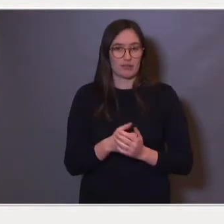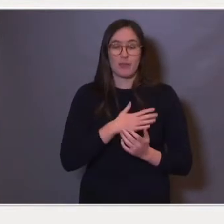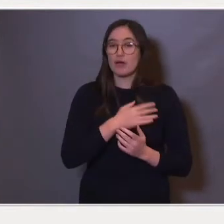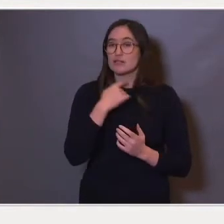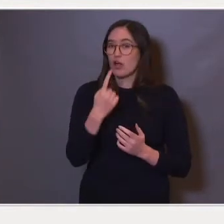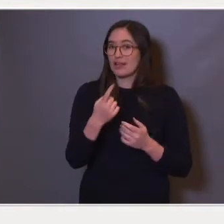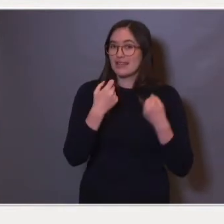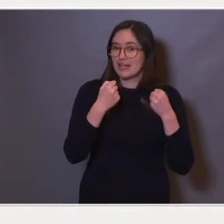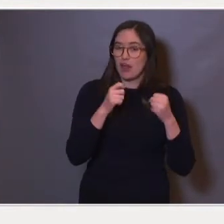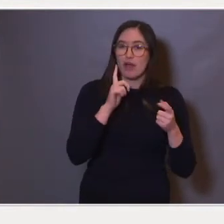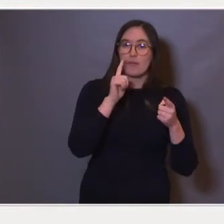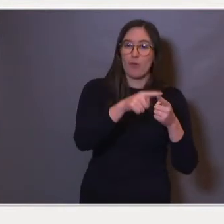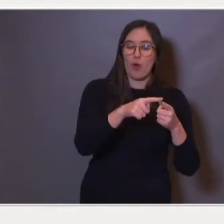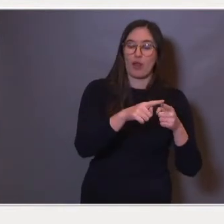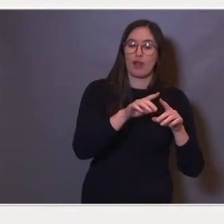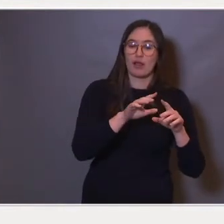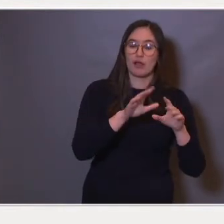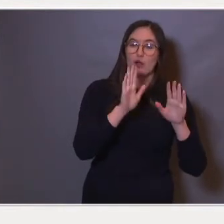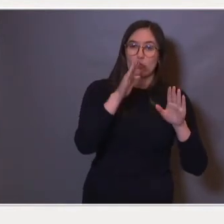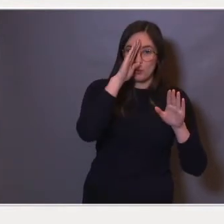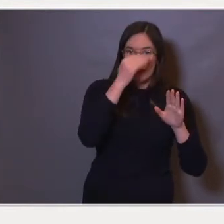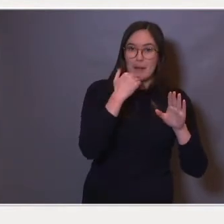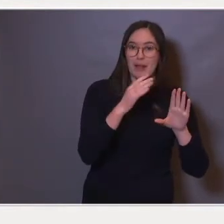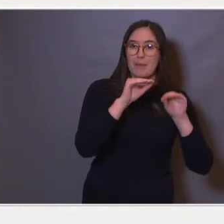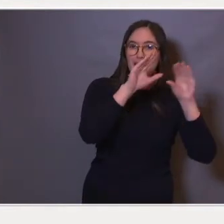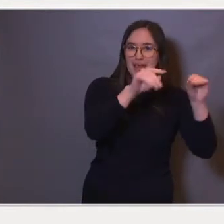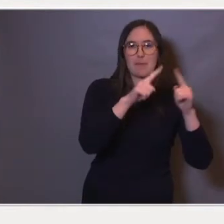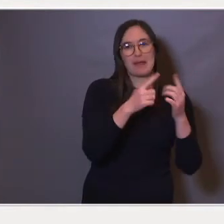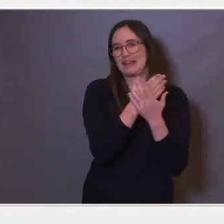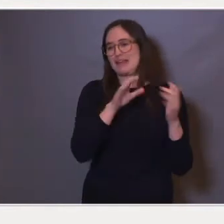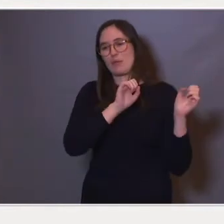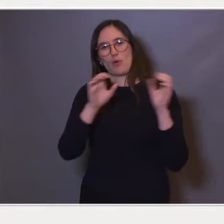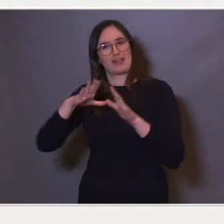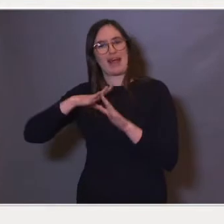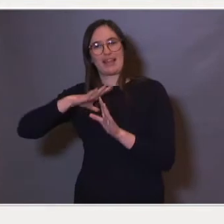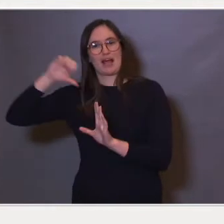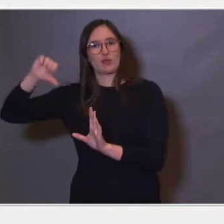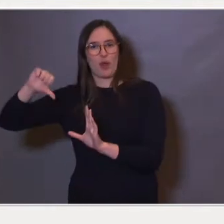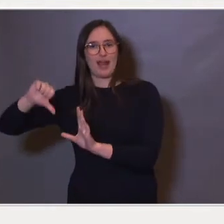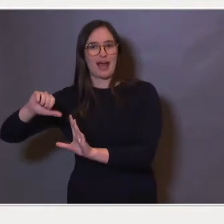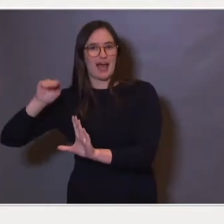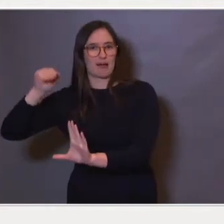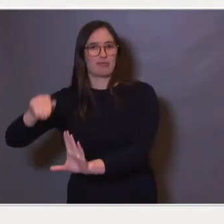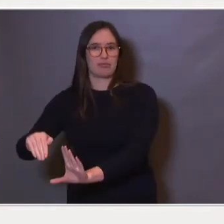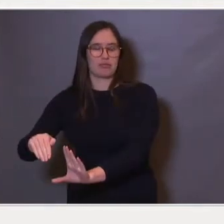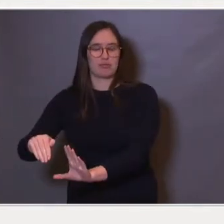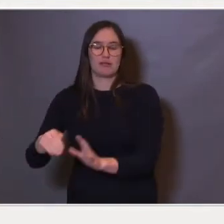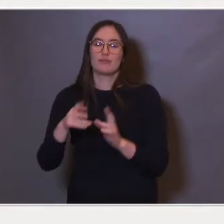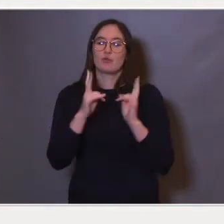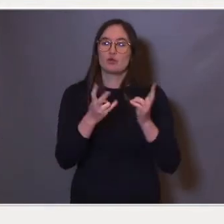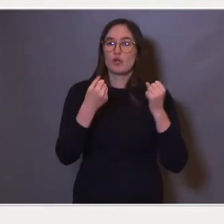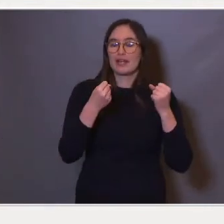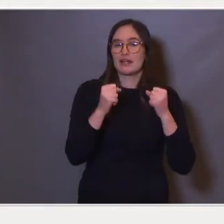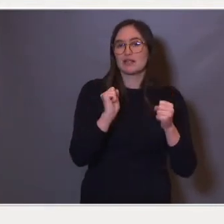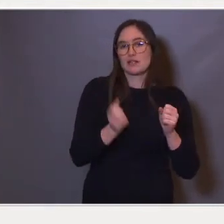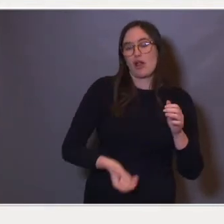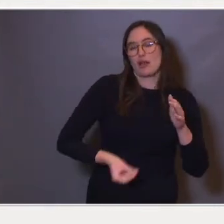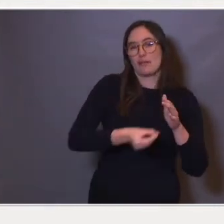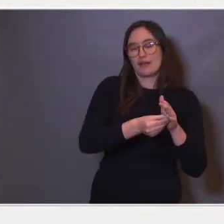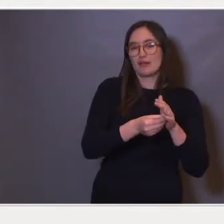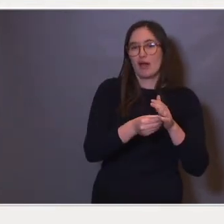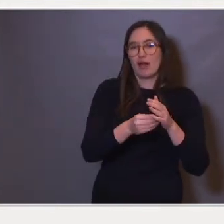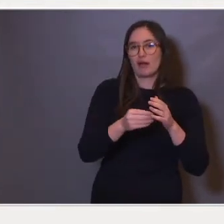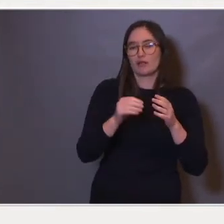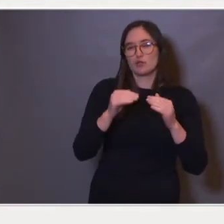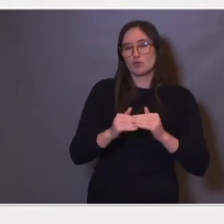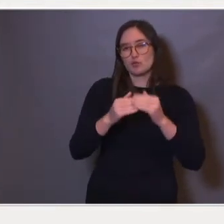gjøre guttene bedre, de skal ikke gjøre jentene dårligere. Tiltakene skal bidra til å redusere sosioekonomiske forskjeller, og